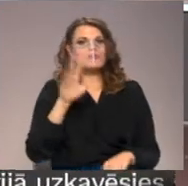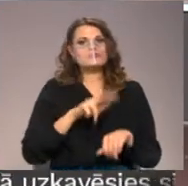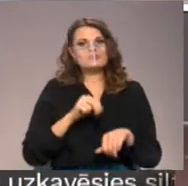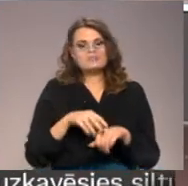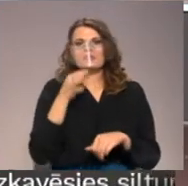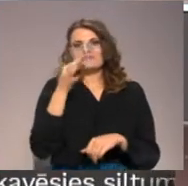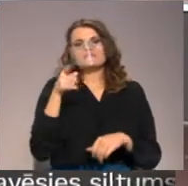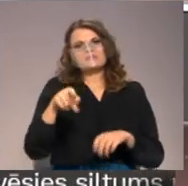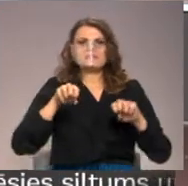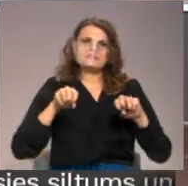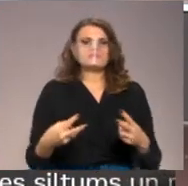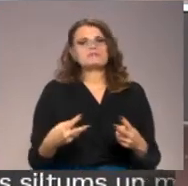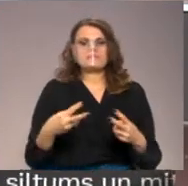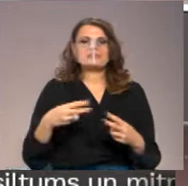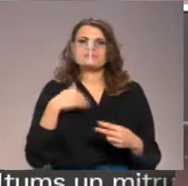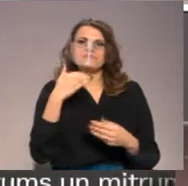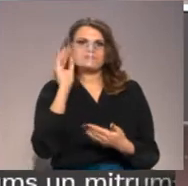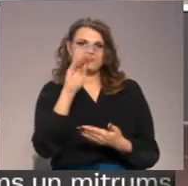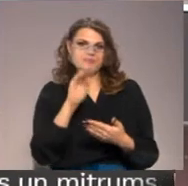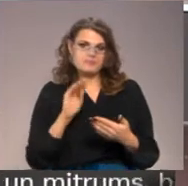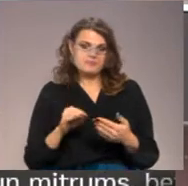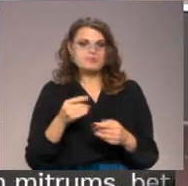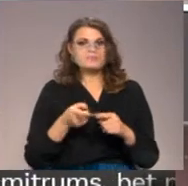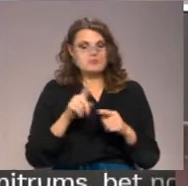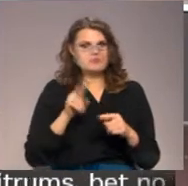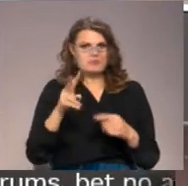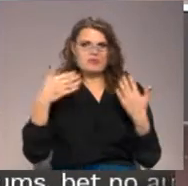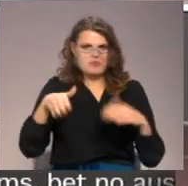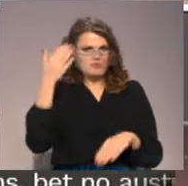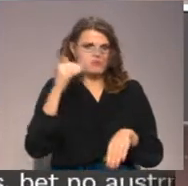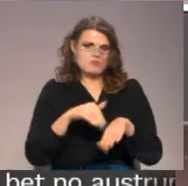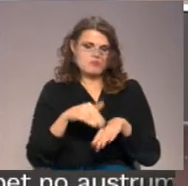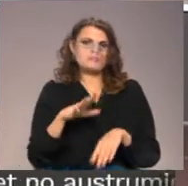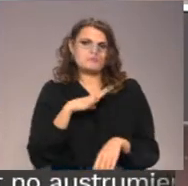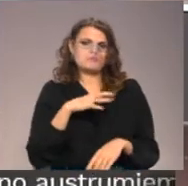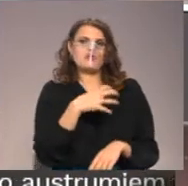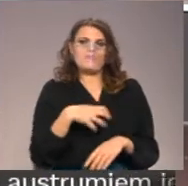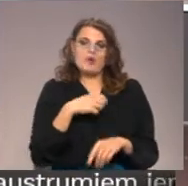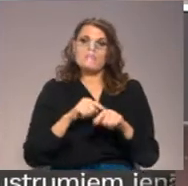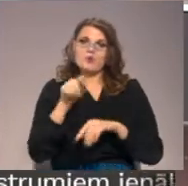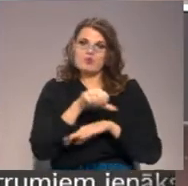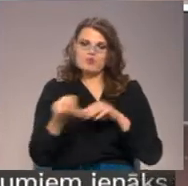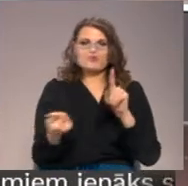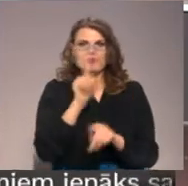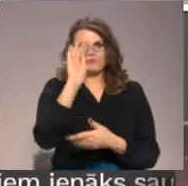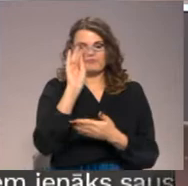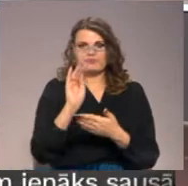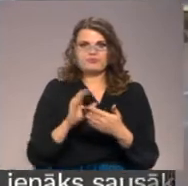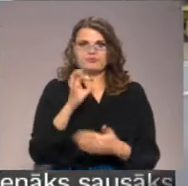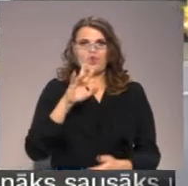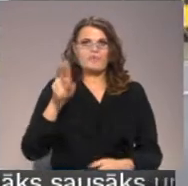sauc par ļaunprātīgu nolaidību, jo par šo nepieciešamību runāts jau nedēļā mīlgi. Un turpin, kolēģi no TV Kuru Zemes.